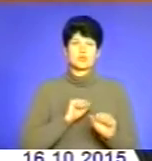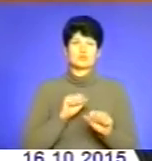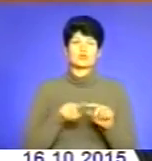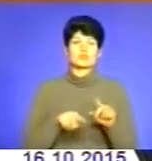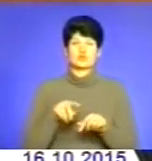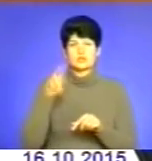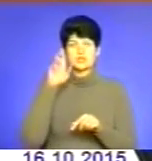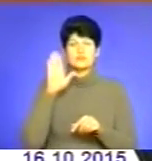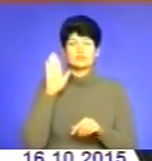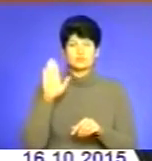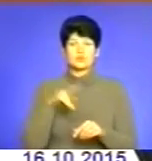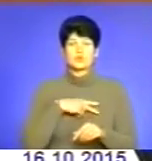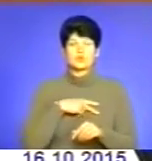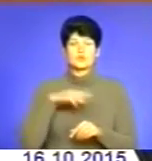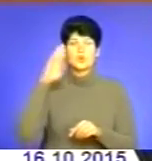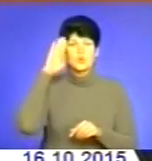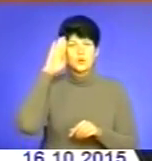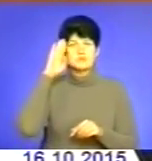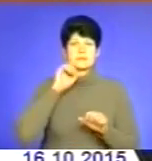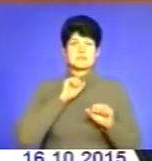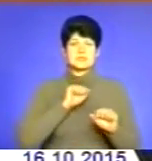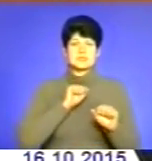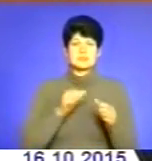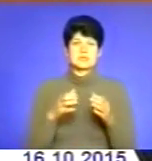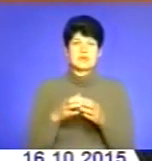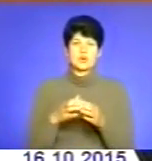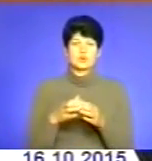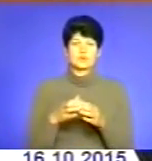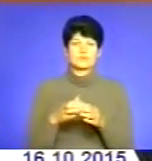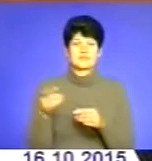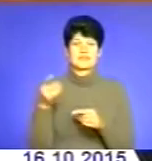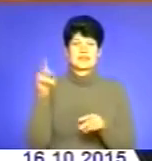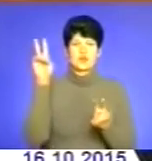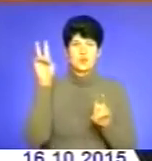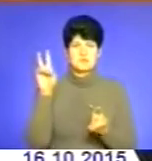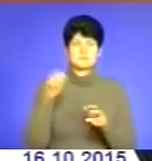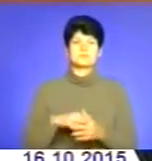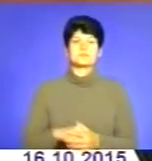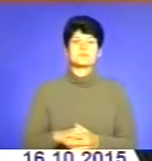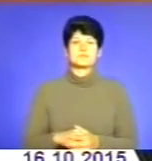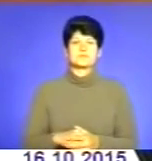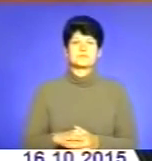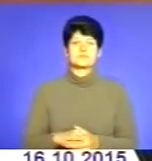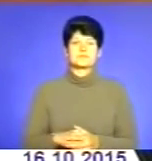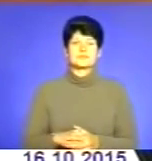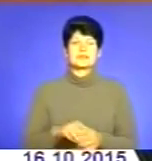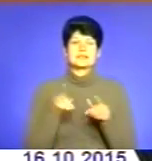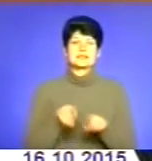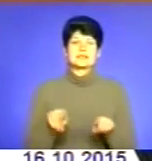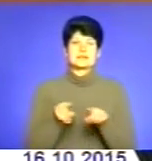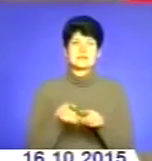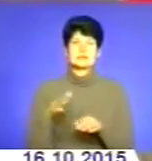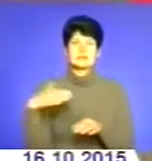будуть нагороджені хлопці, бійці батальйону Тернопіль, і так само справи